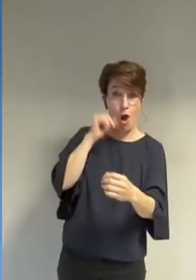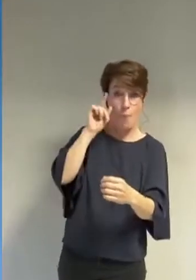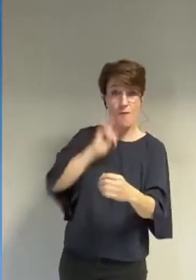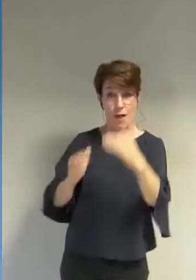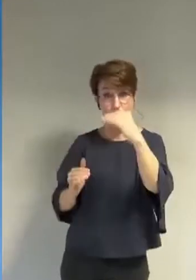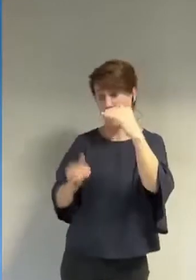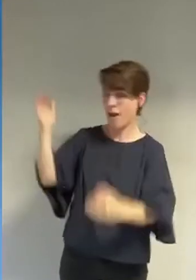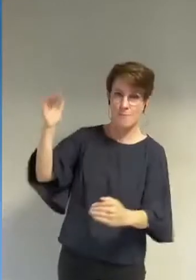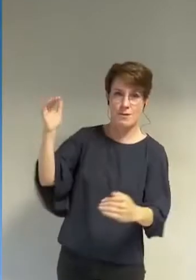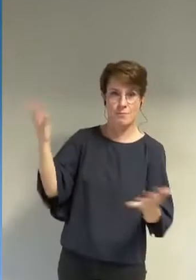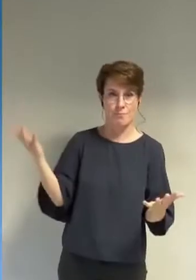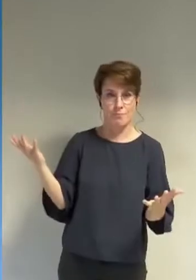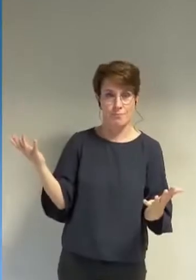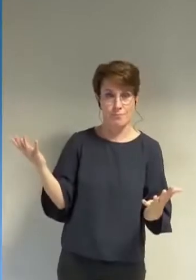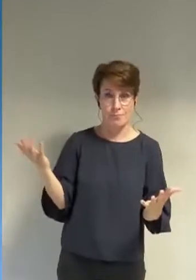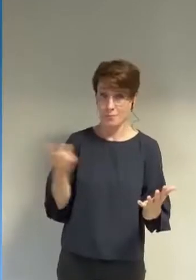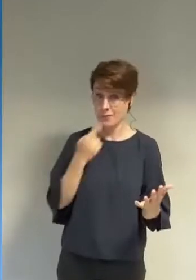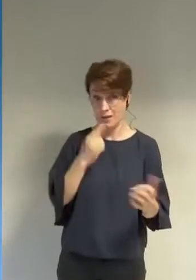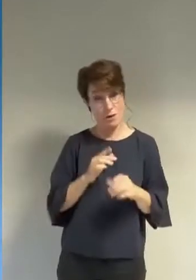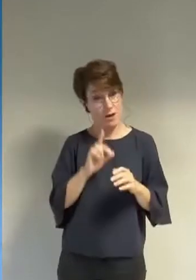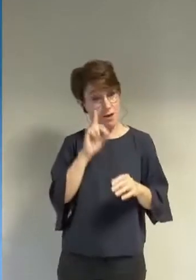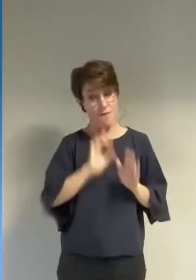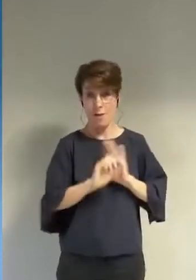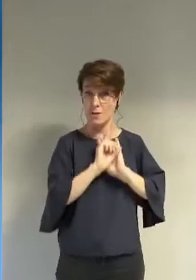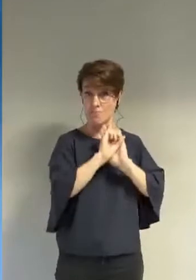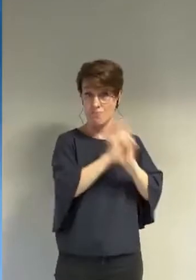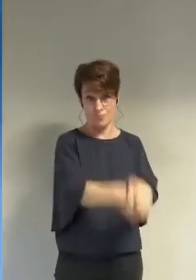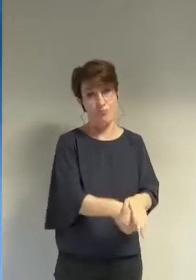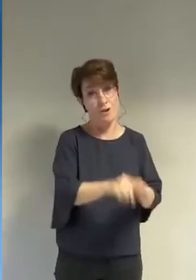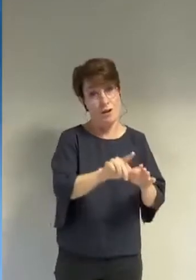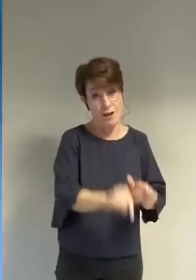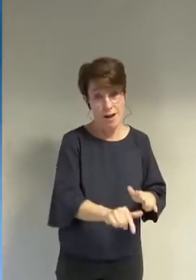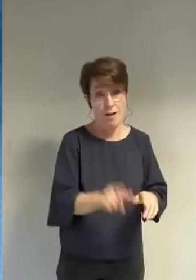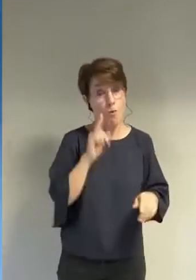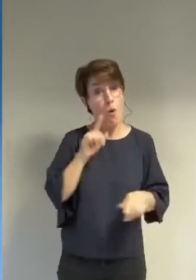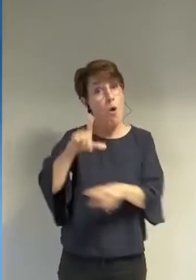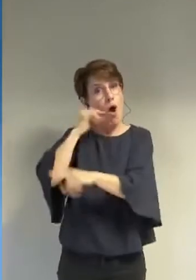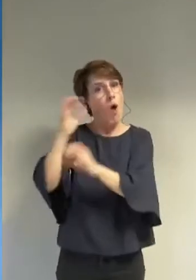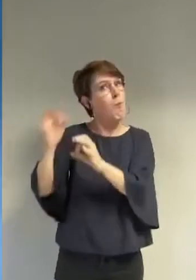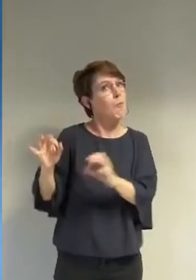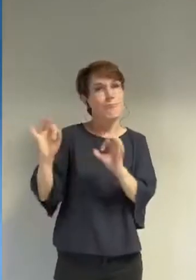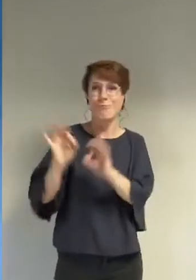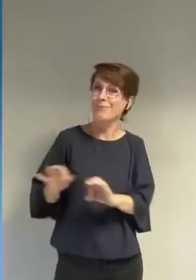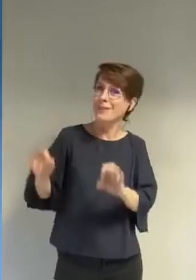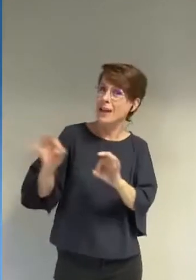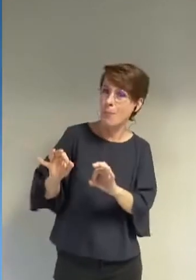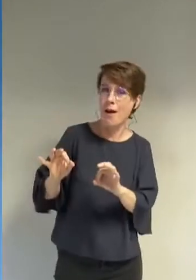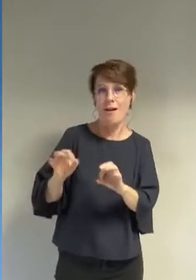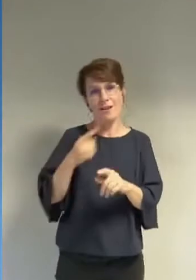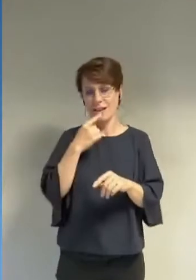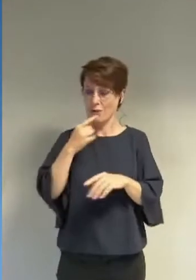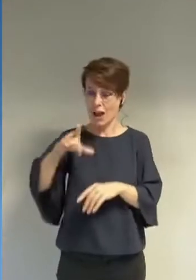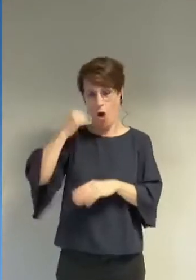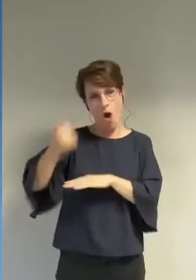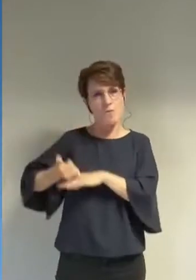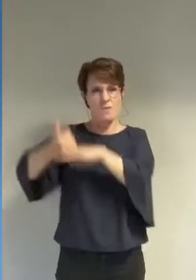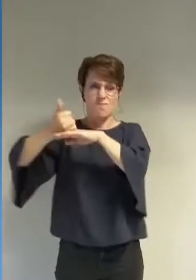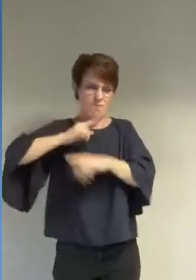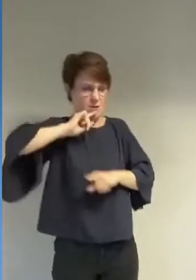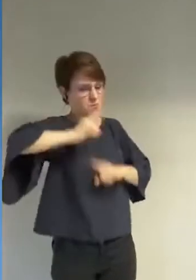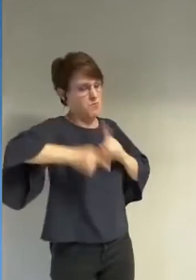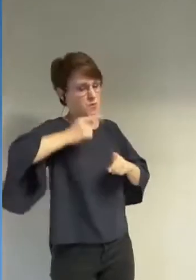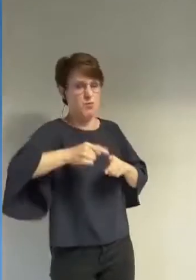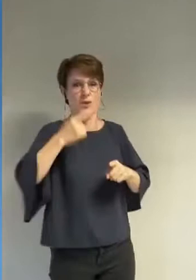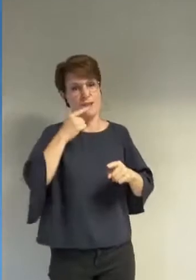sexiste parce qu'il ne s'applique pas aux hommes il est patriarcal parce qu'il positionne les femmes en être inférieures aux hommes